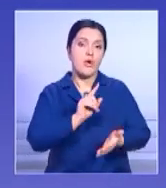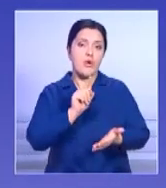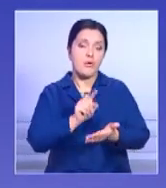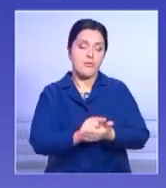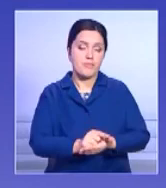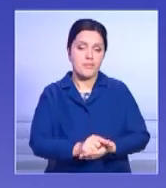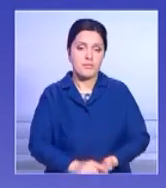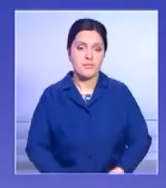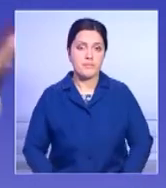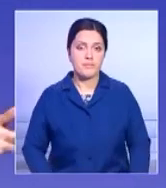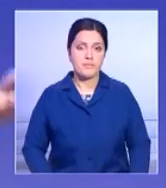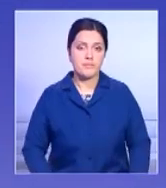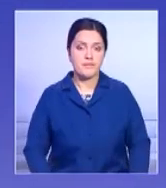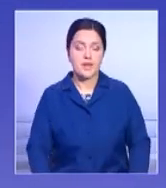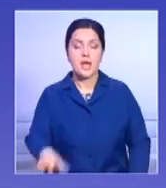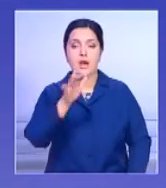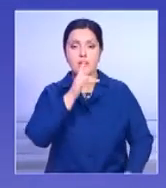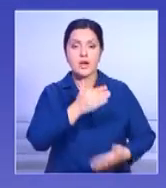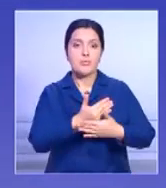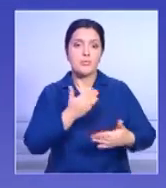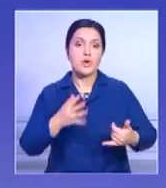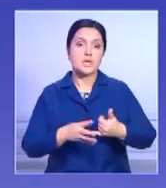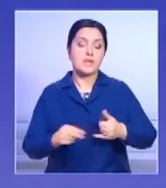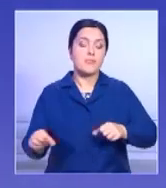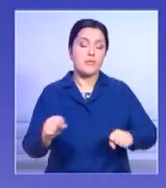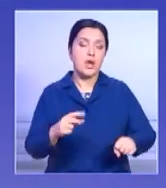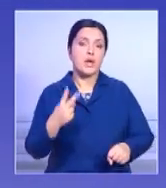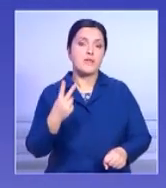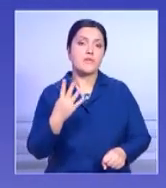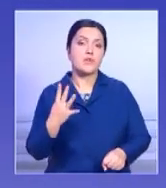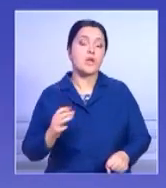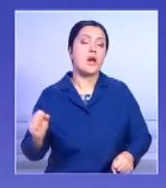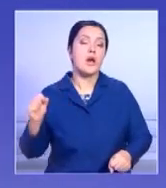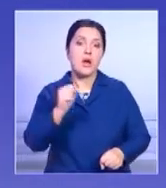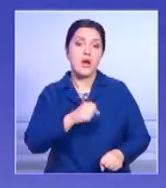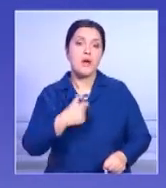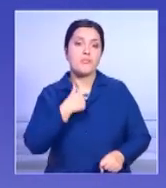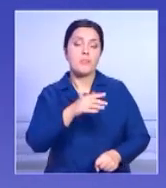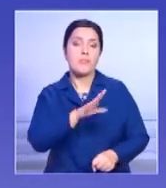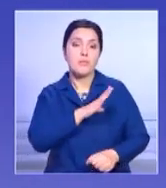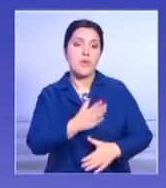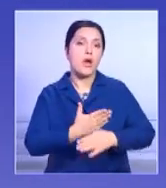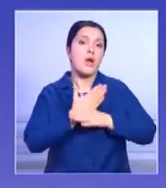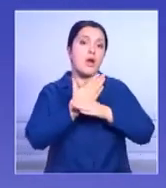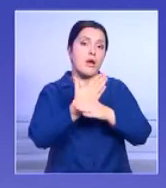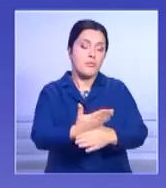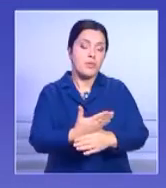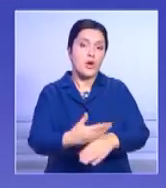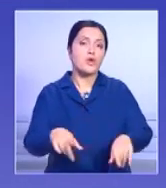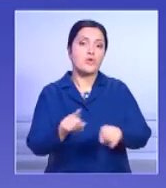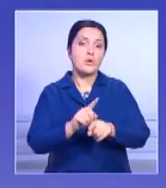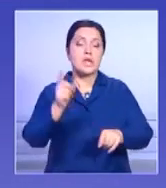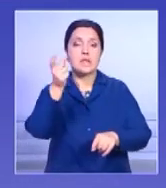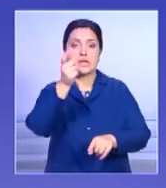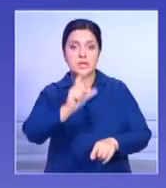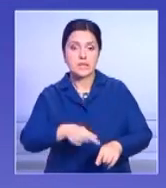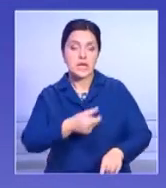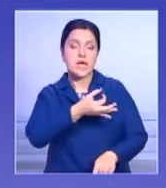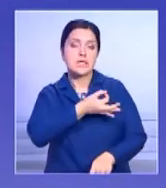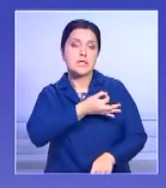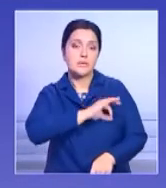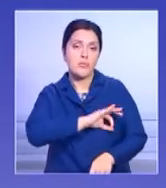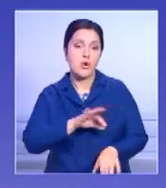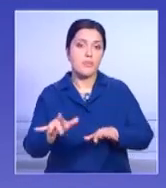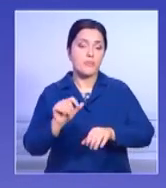дальнейшую поддержку. Во время прошлого землетрясения 24 августа мы оказали мобилизованную поддержку Италии, используя